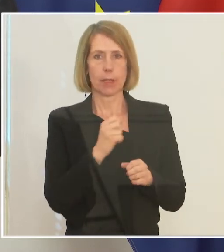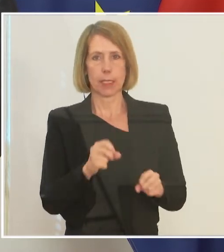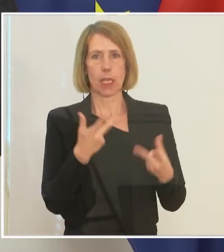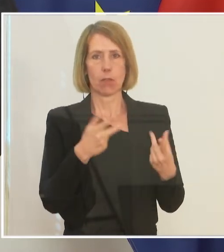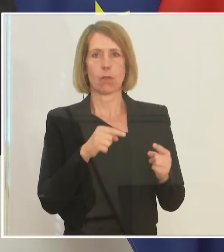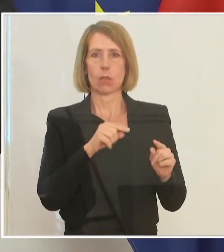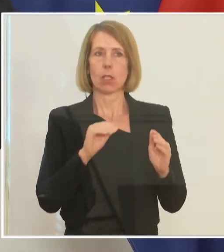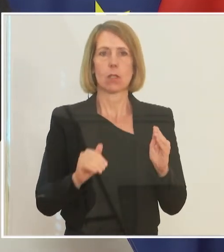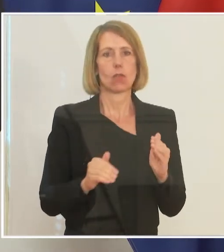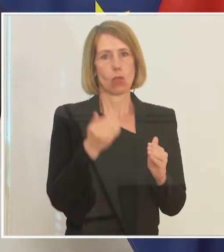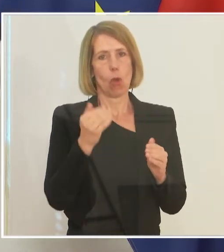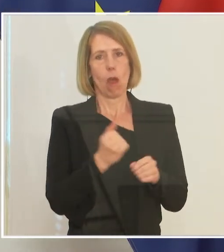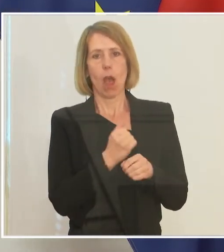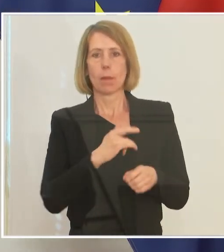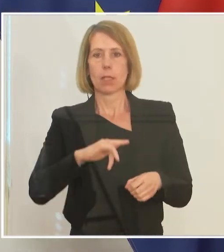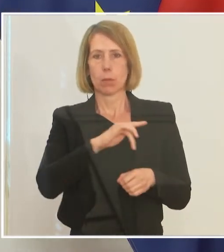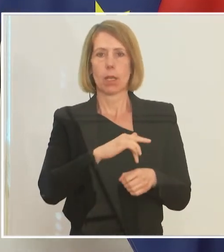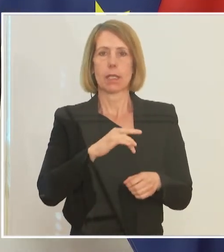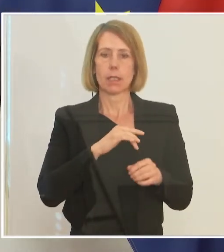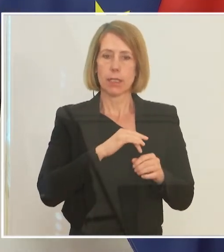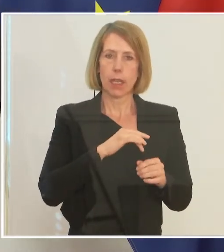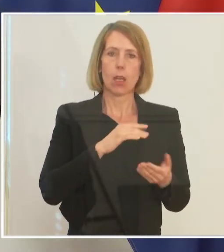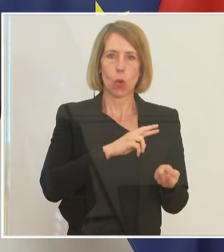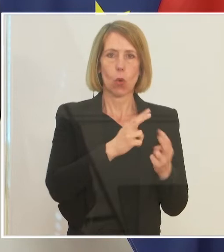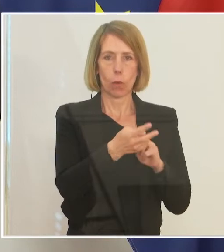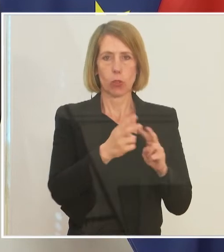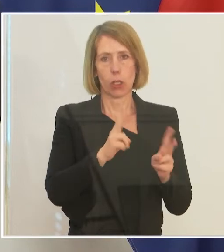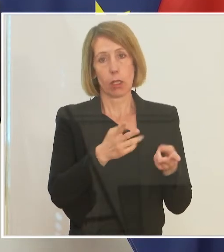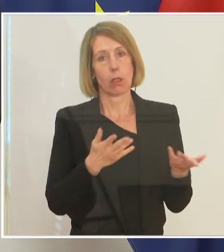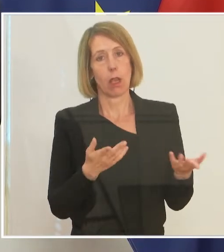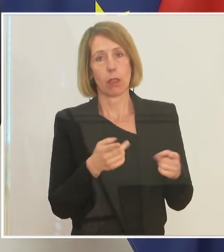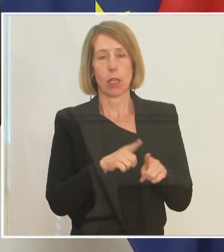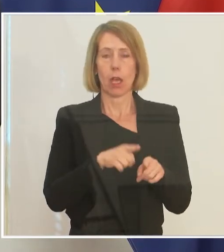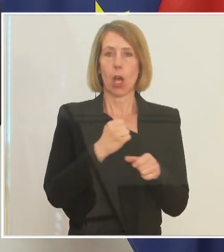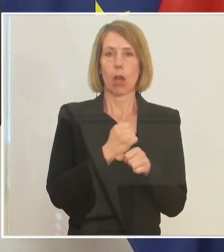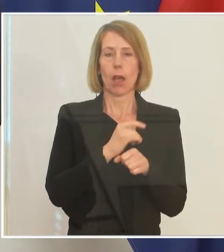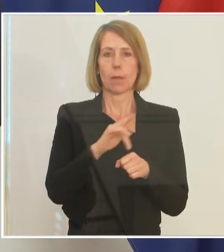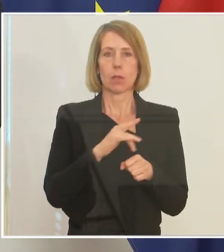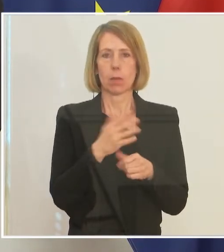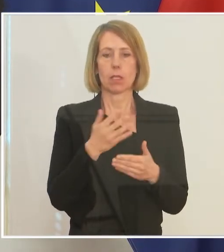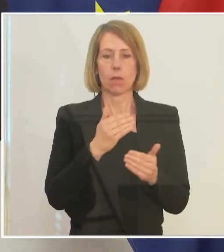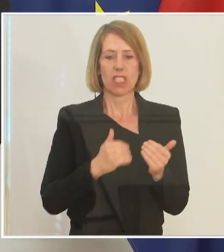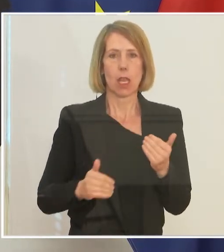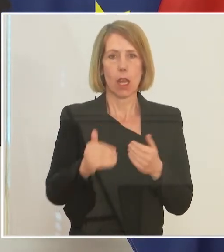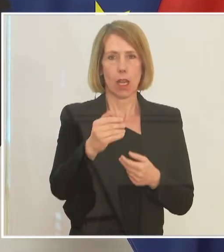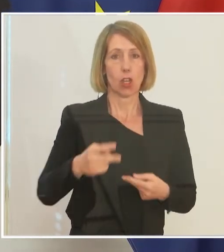neue Arbeitsplätze fließen müssen und gleichzeitig die Arbeitsplätze, die langfristig sinnvoll